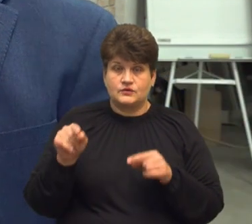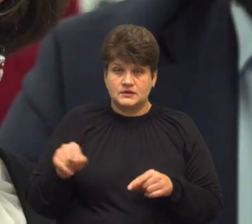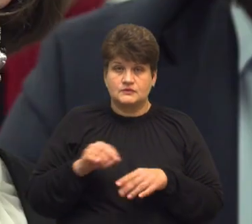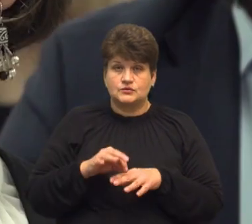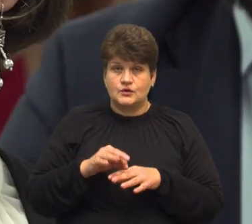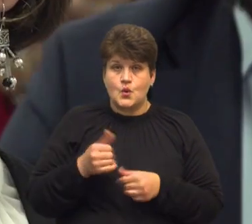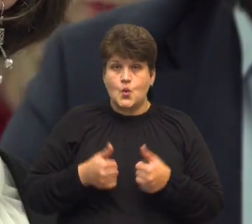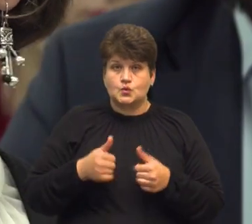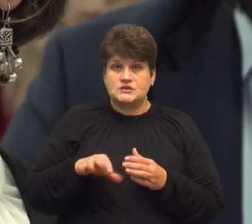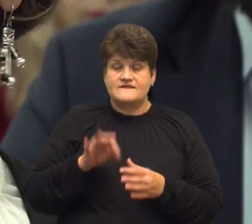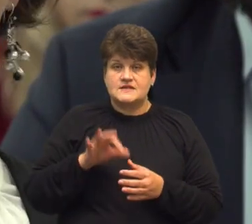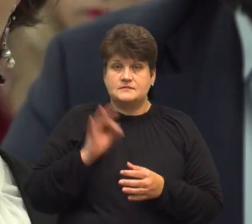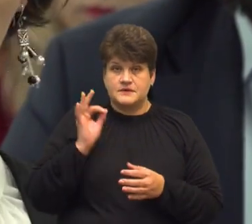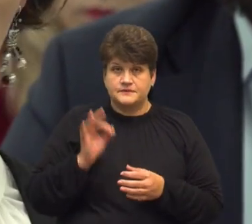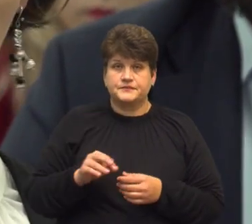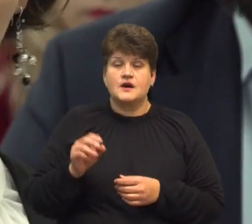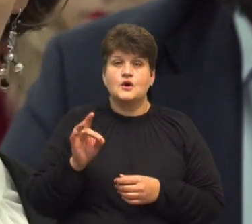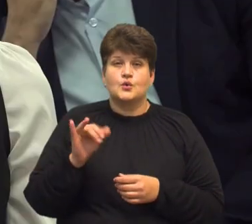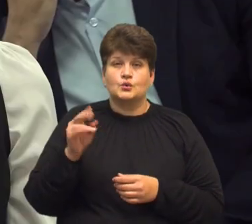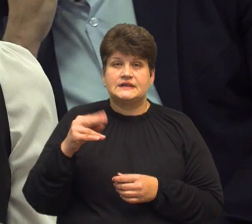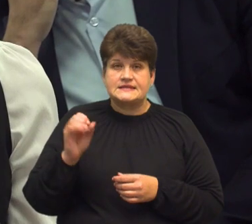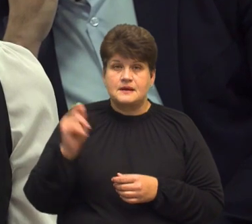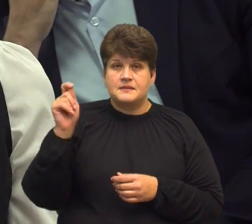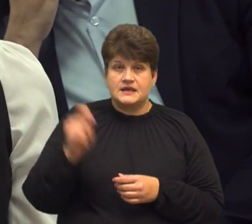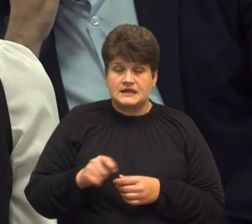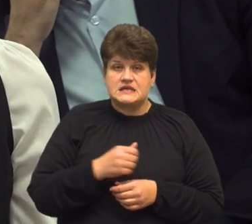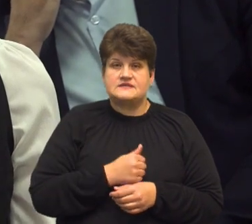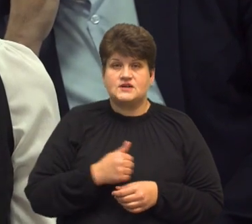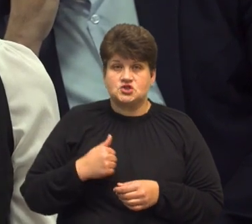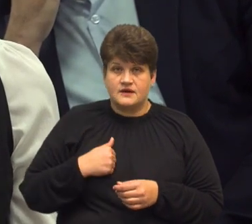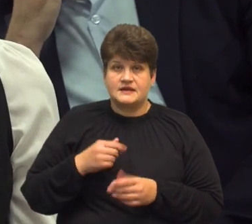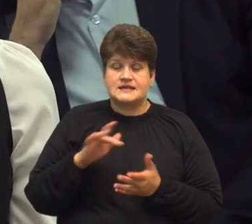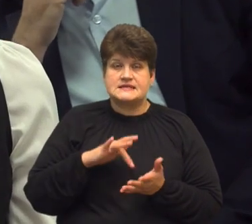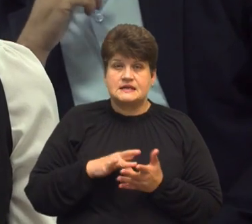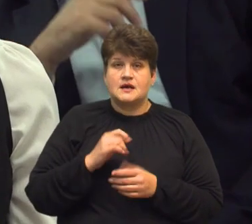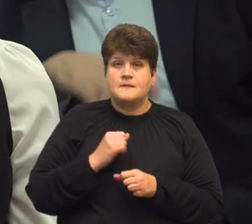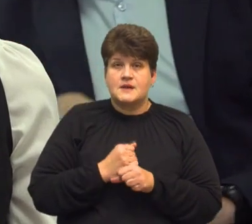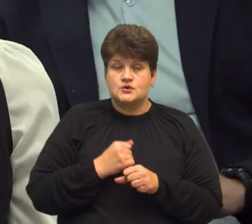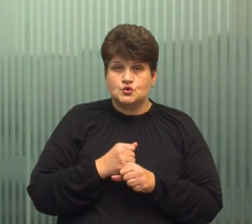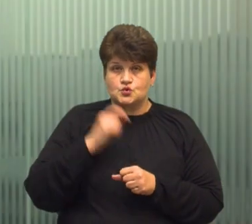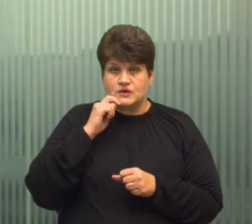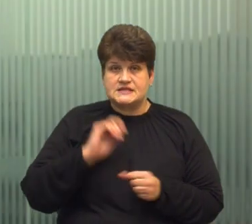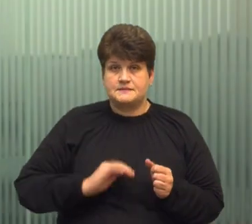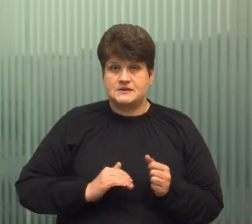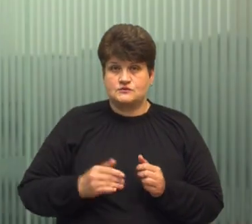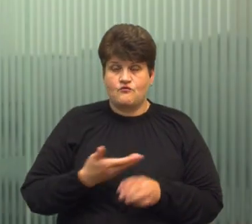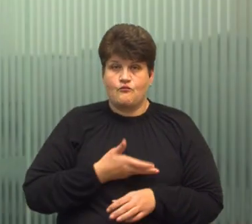конкурсний відбір. Богуслава Рудаєцька приїхала з Варшави. Її центр працює з українськими бізнесами у Польщі.